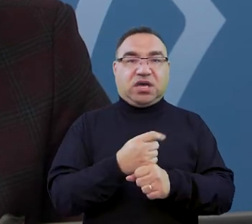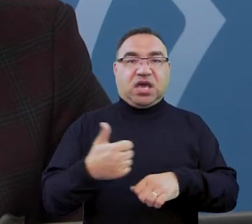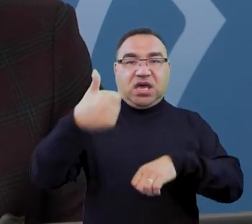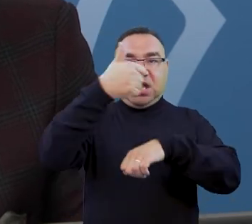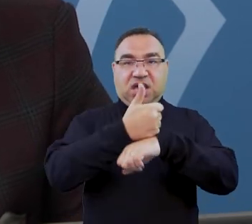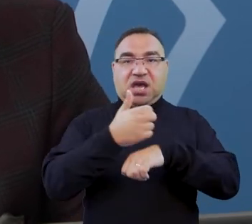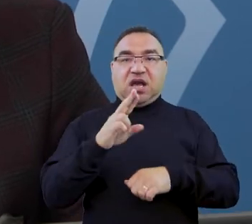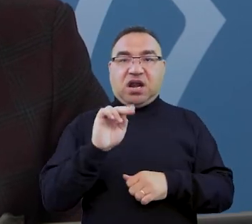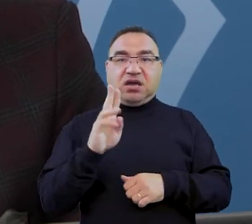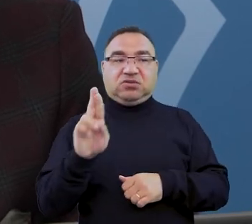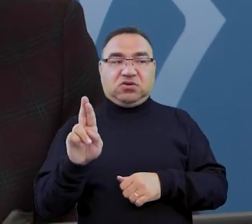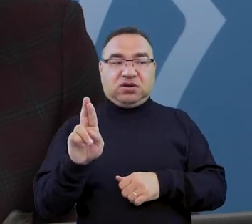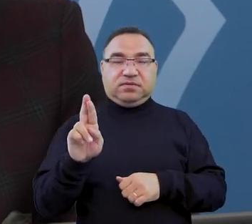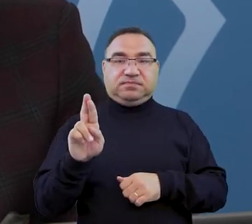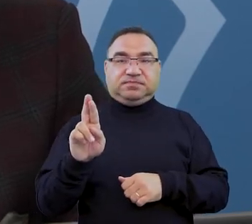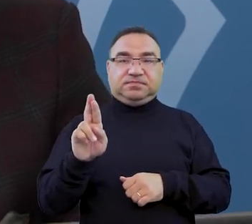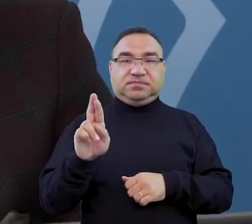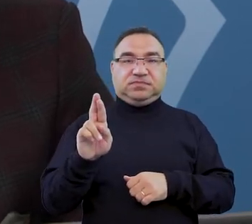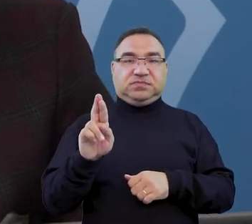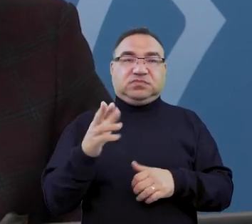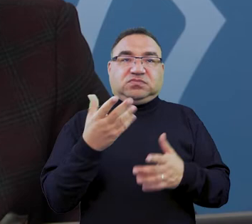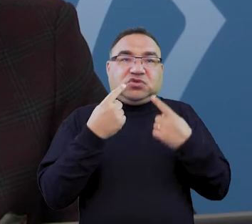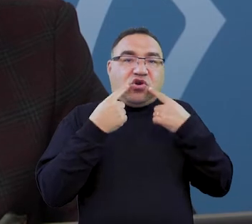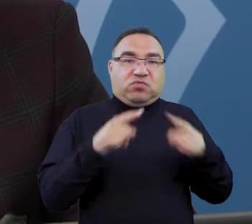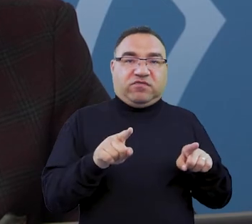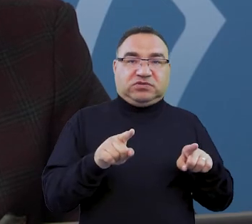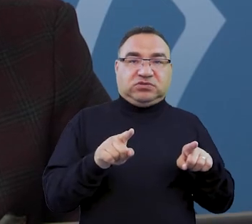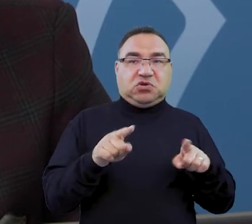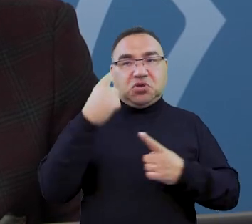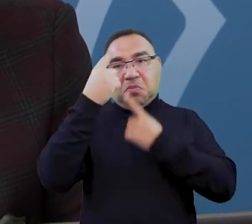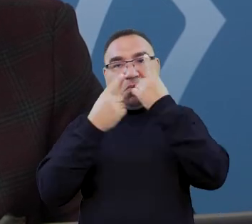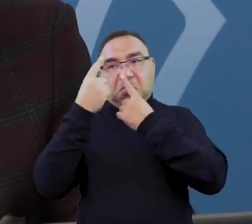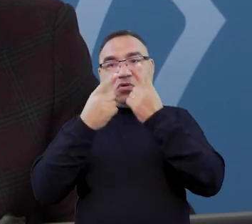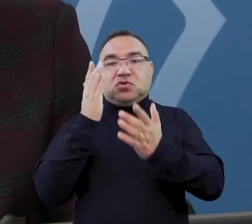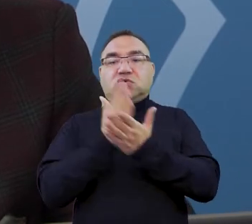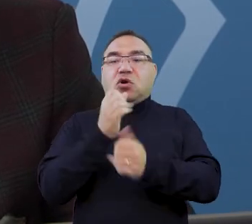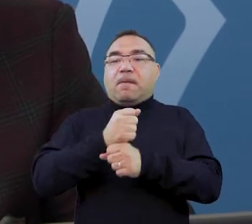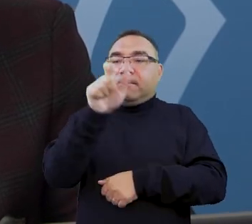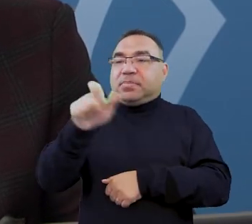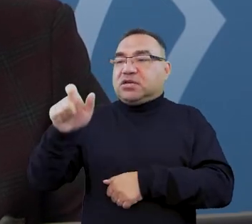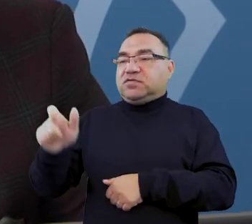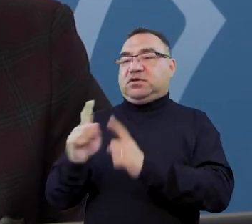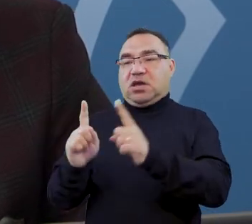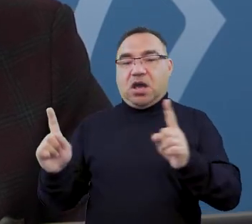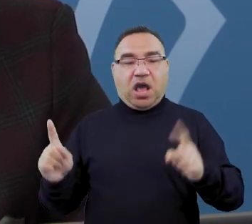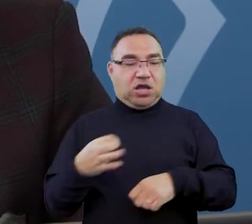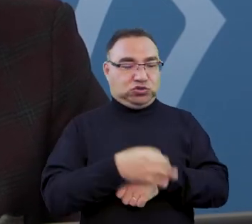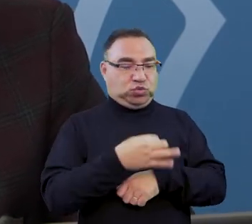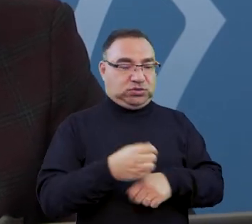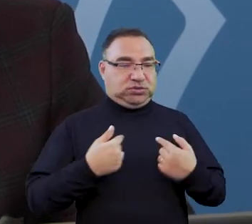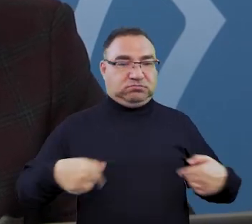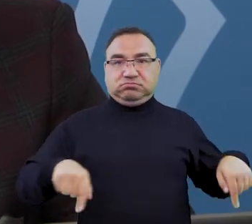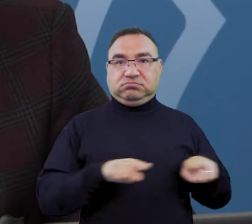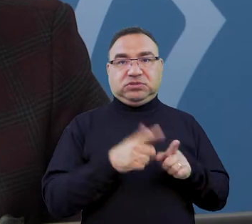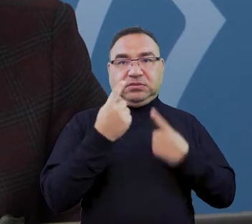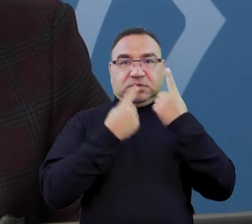rektorom, tutaj podkreślam, to cytat, to skrajna nieodpowiedzialność, ponieważ myślą oni wyłącznie o pracownikach, nauczycielach, a